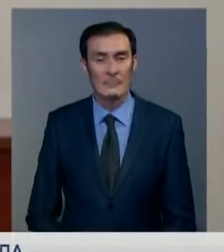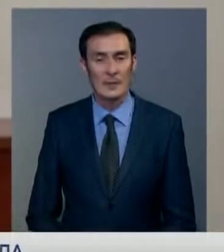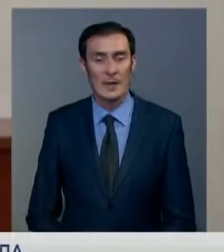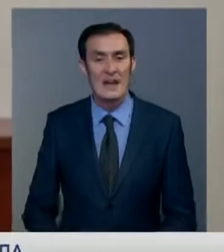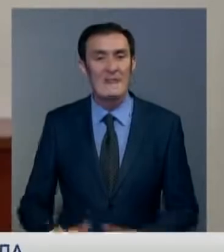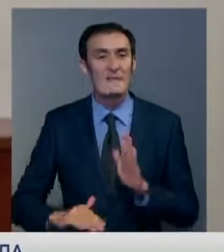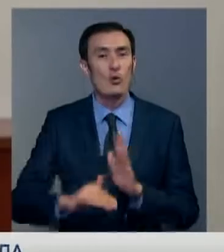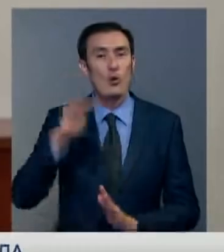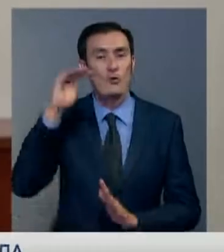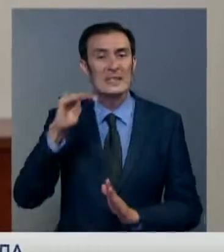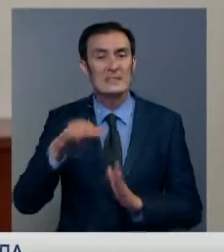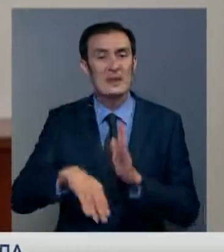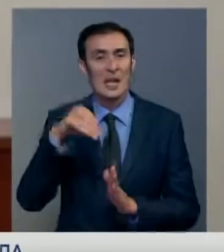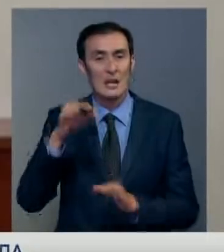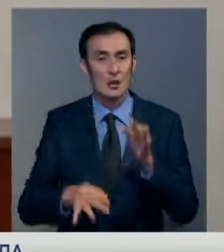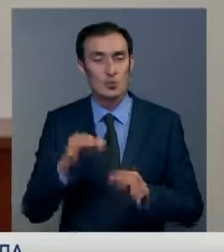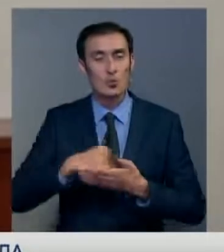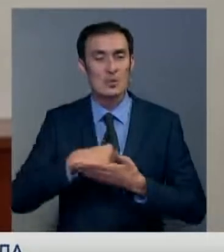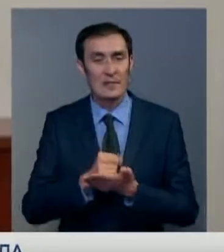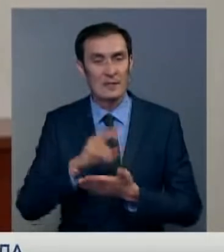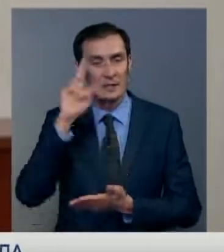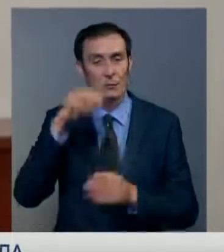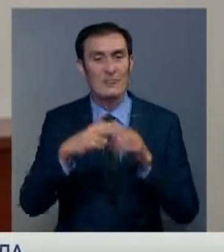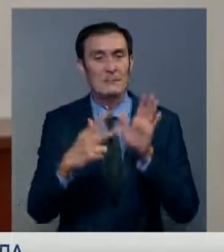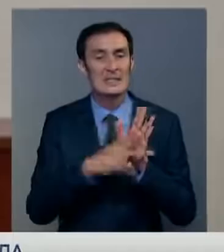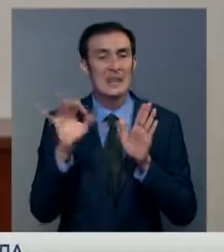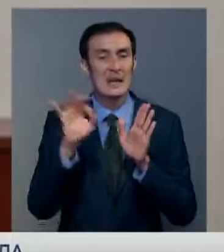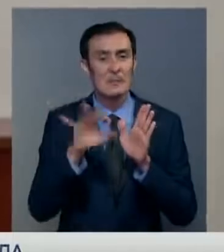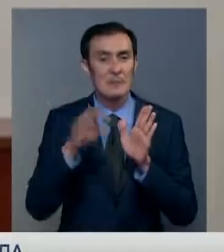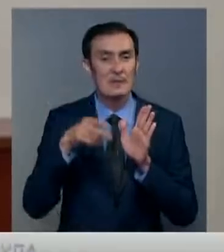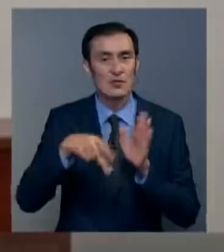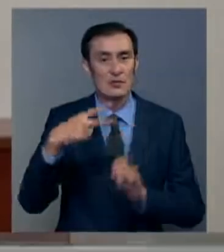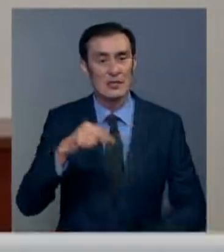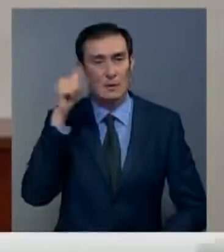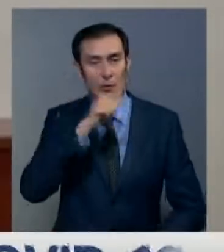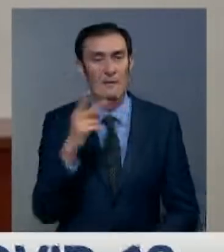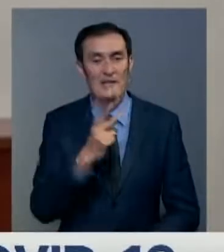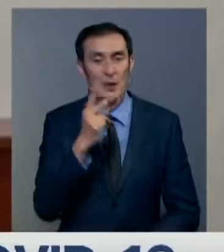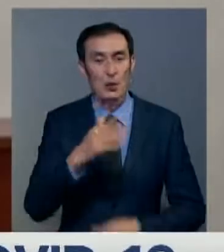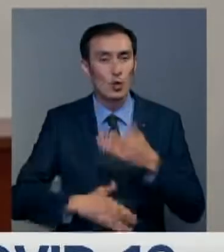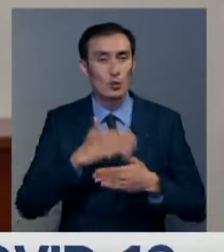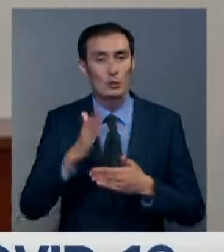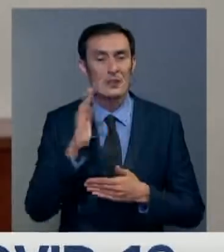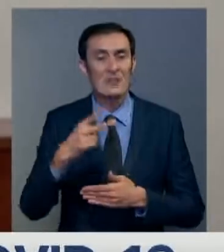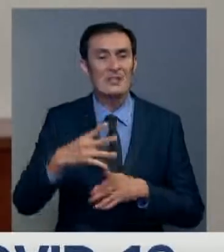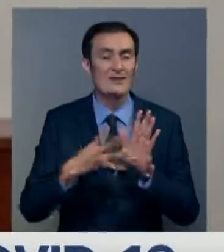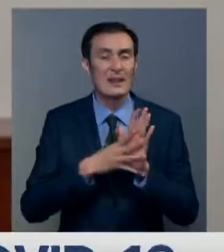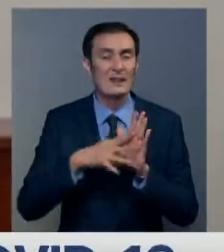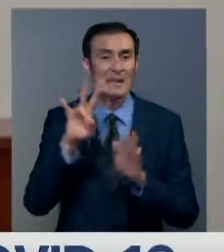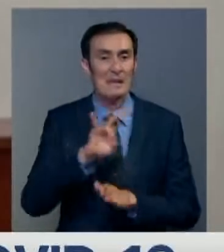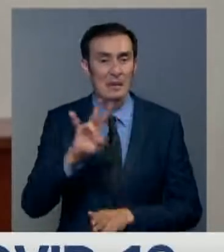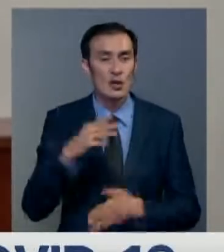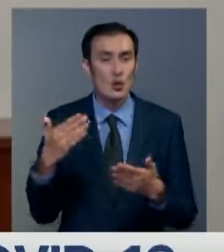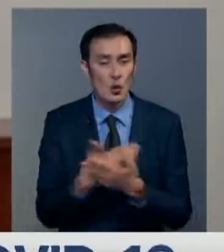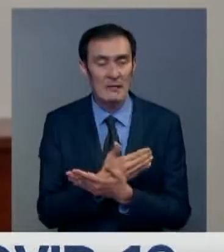Верховный избирательный суд решил установить дату выборов на 18 октября 2020 года. Второй тур состоится 29 ноября, и новый состав